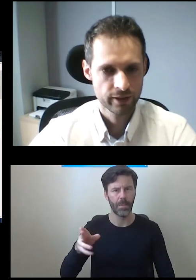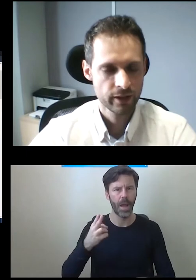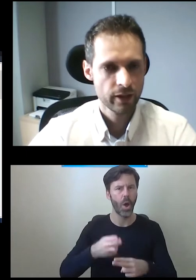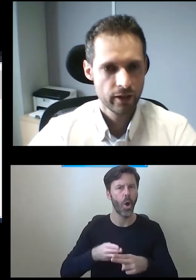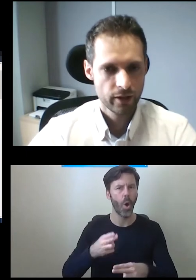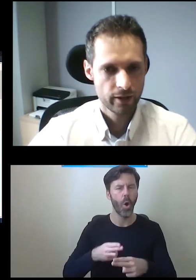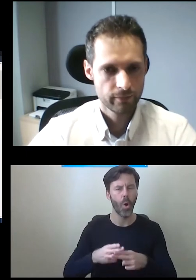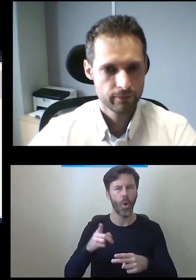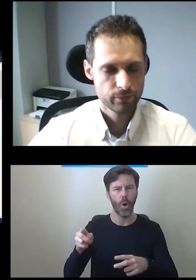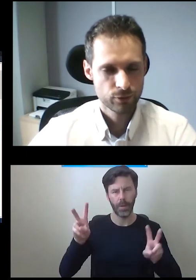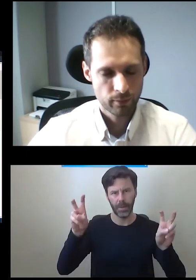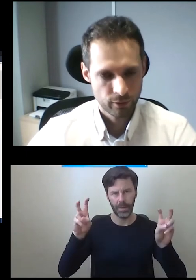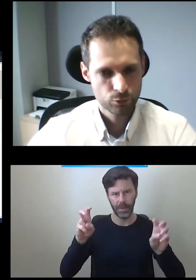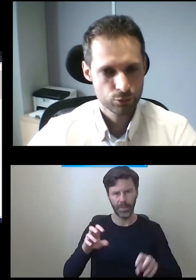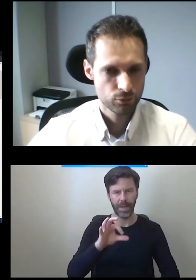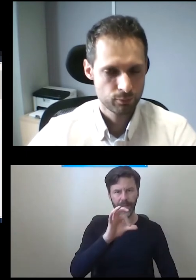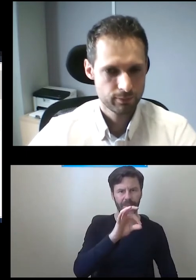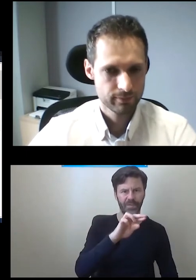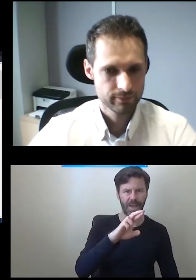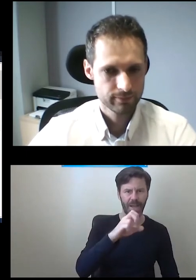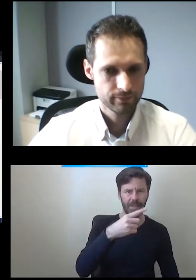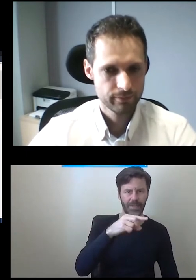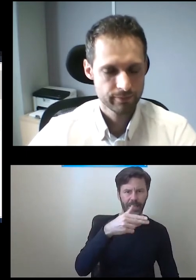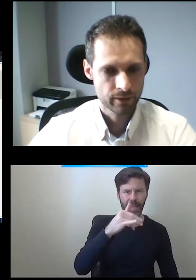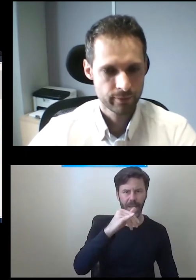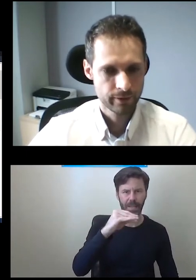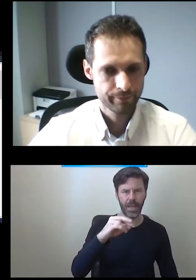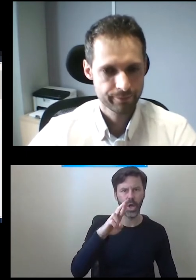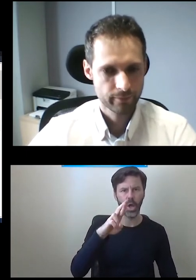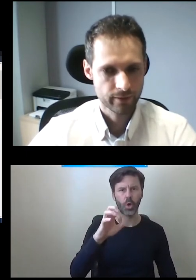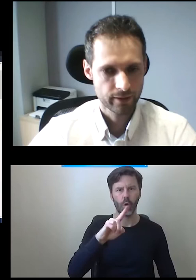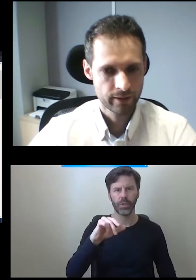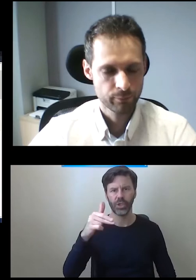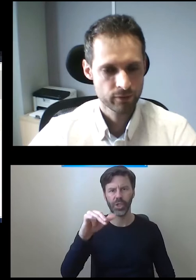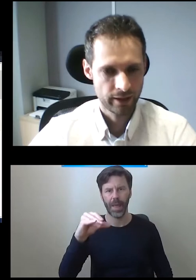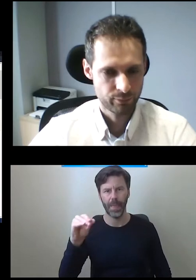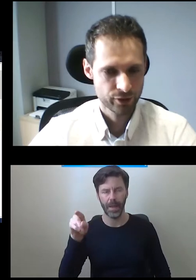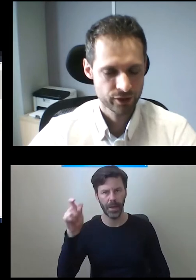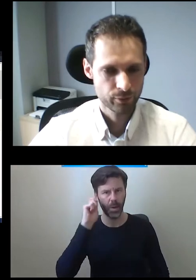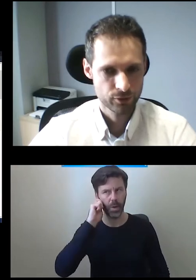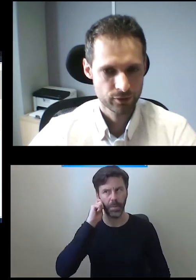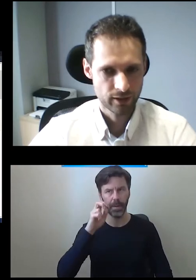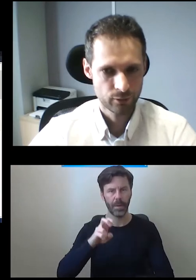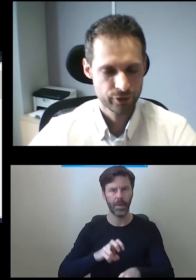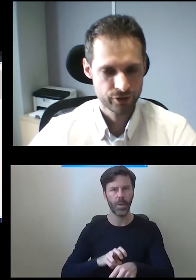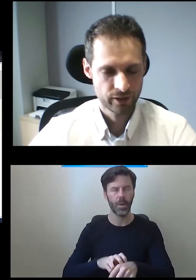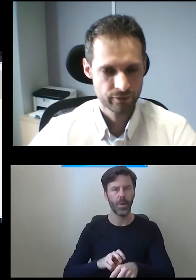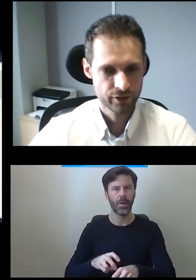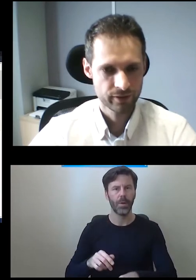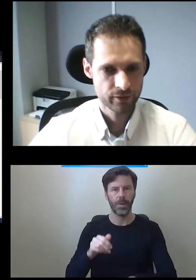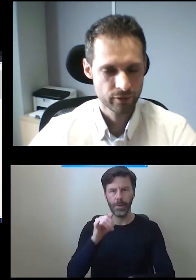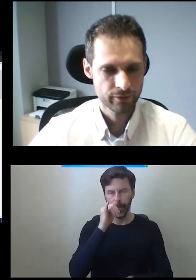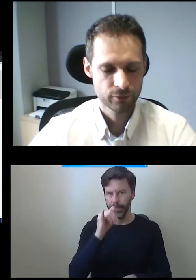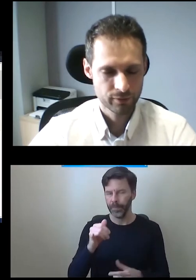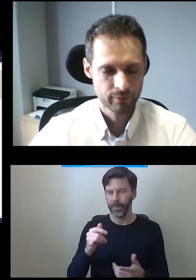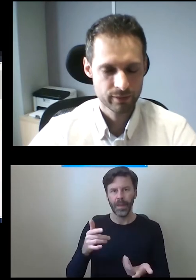rozsiane, które pomalutku jakby nie pozwala jej poruszania się po tych schodach, lubi jeździć na rowerze,